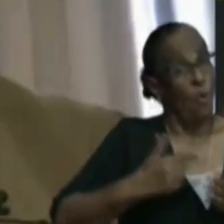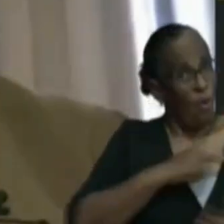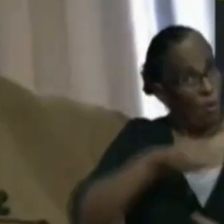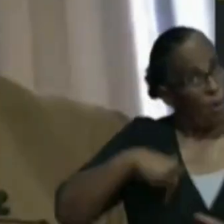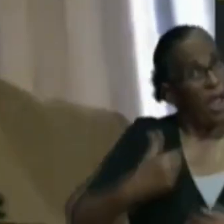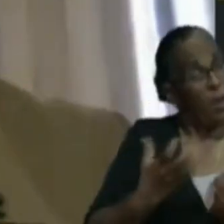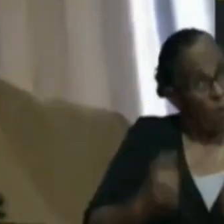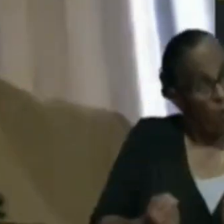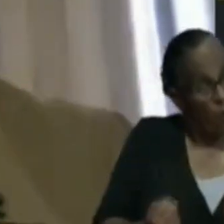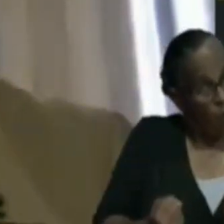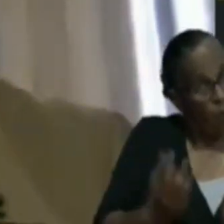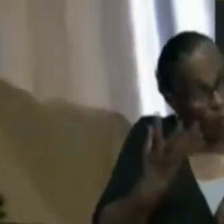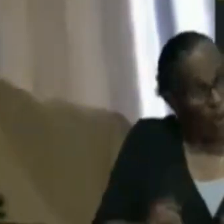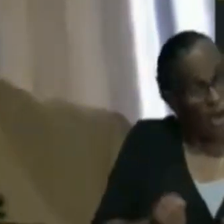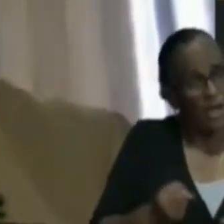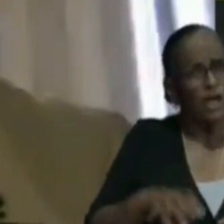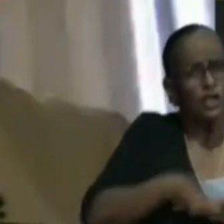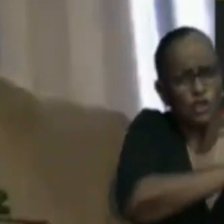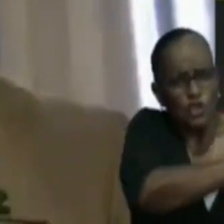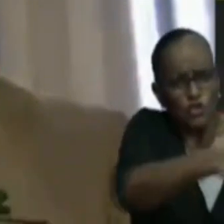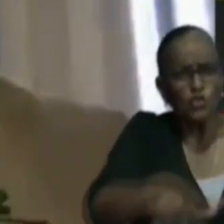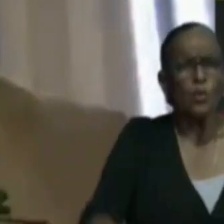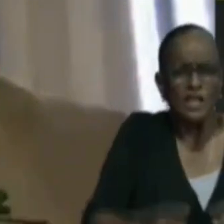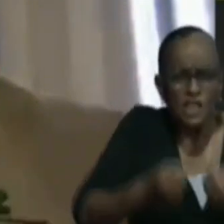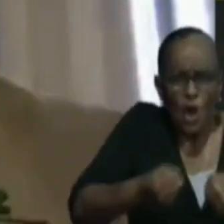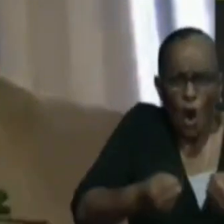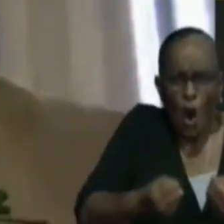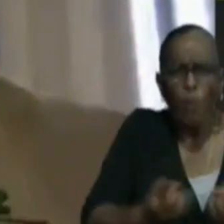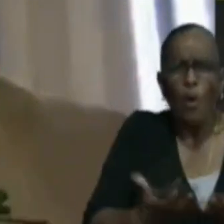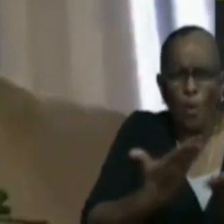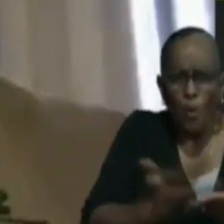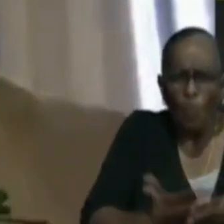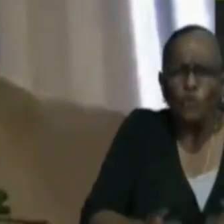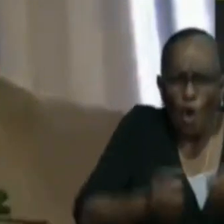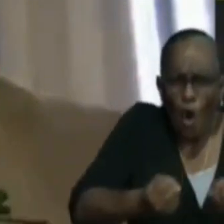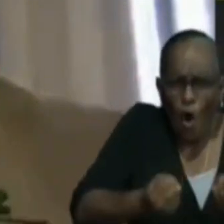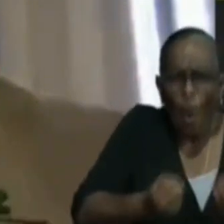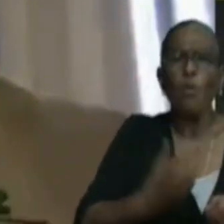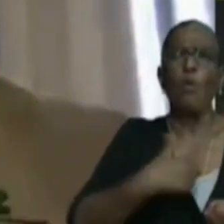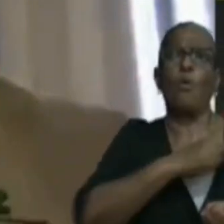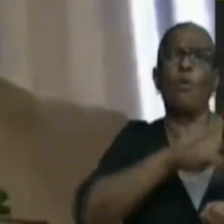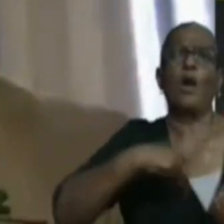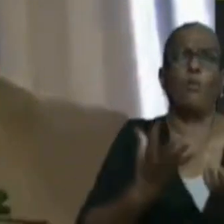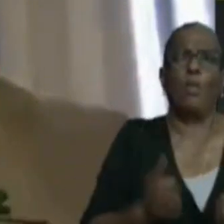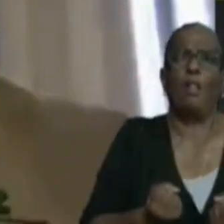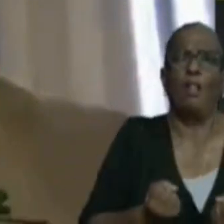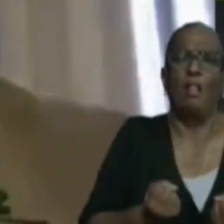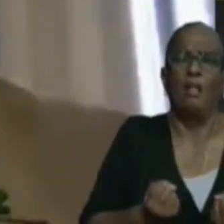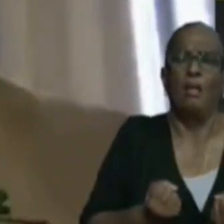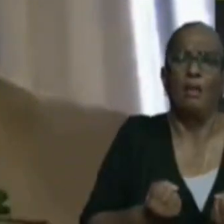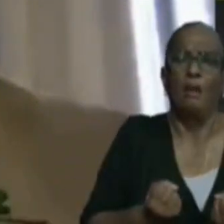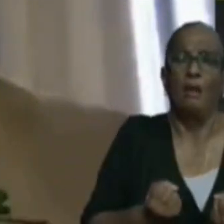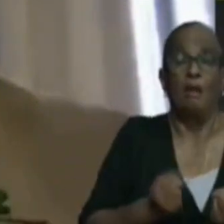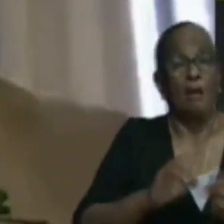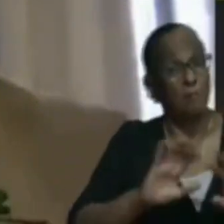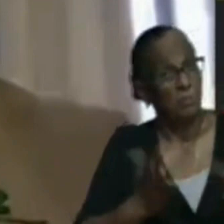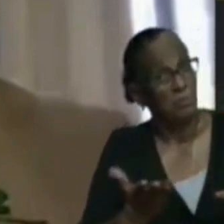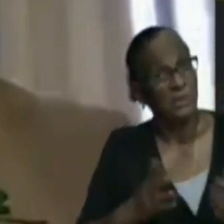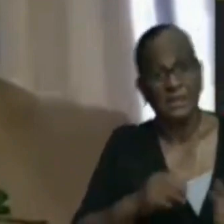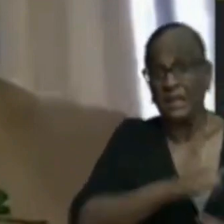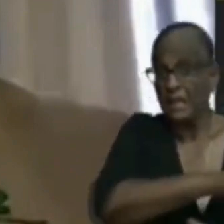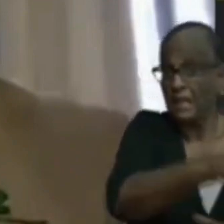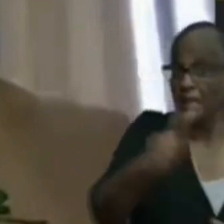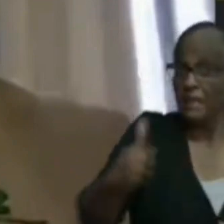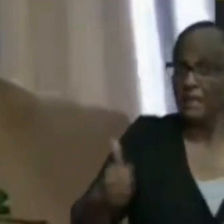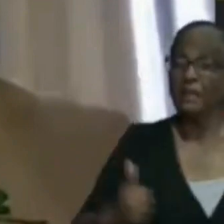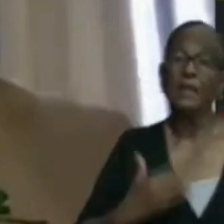beheersen. Want dat is het in principe. We willen de situatie blijven beheersen. En we moeten misschien bedanken